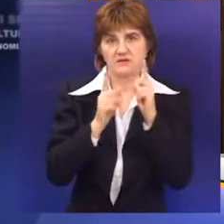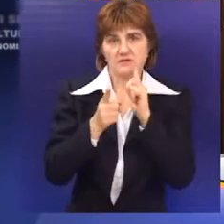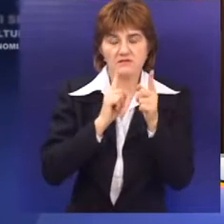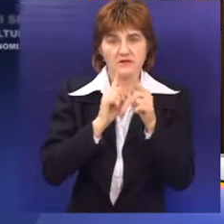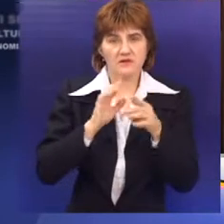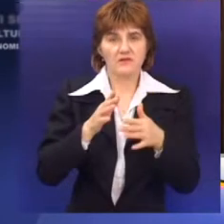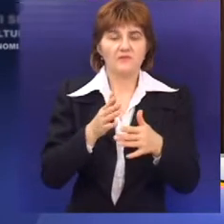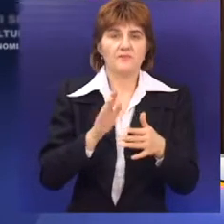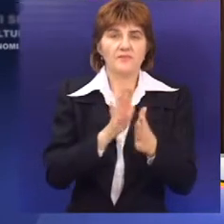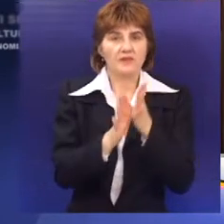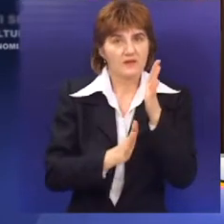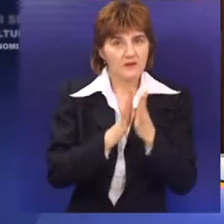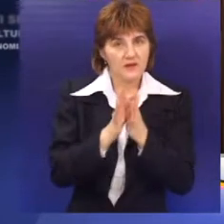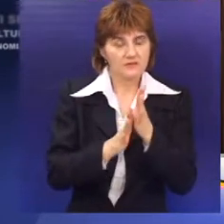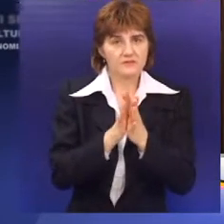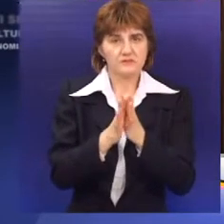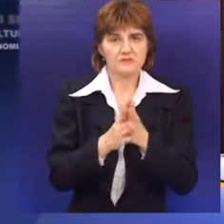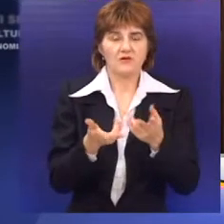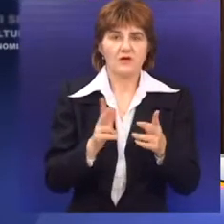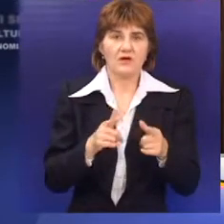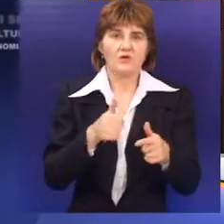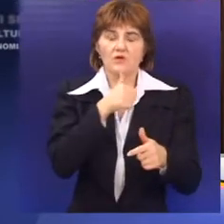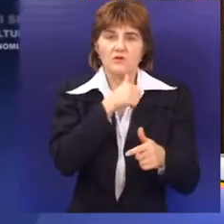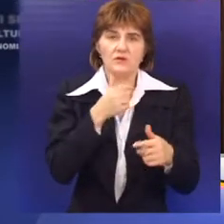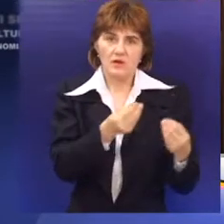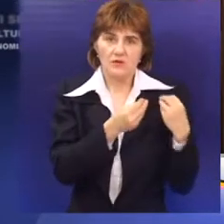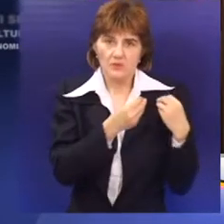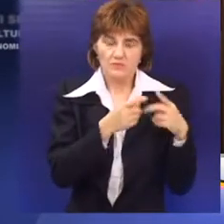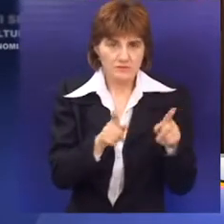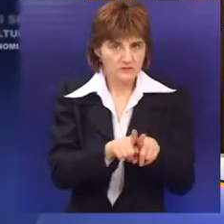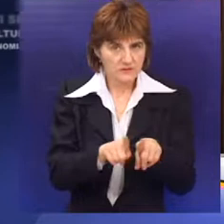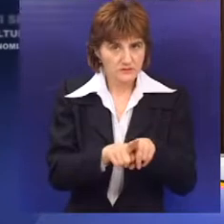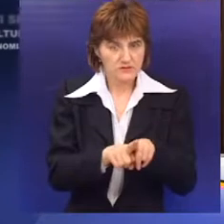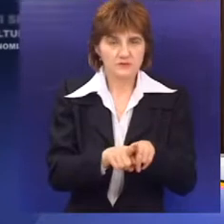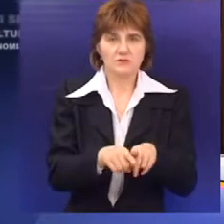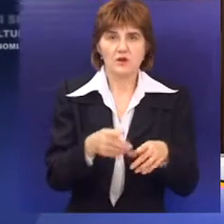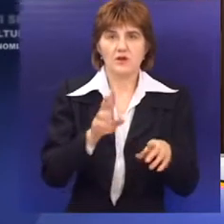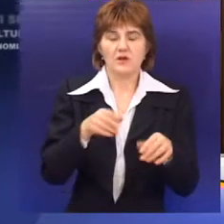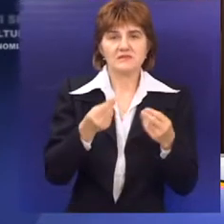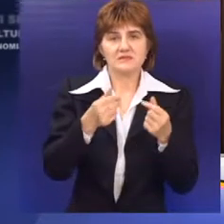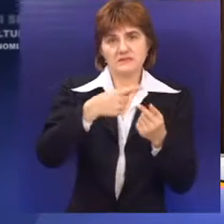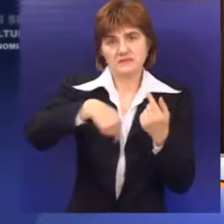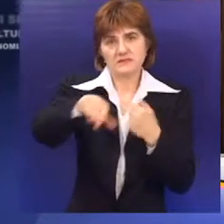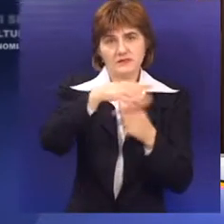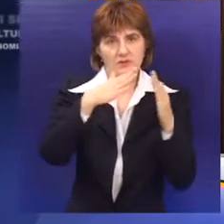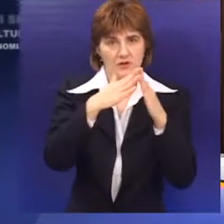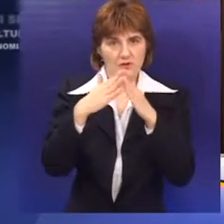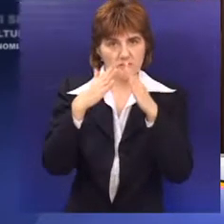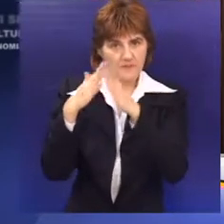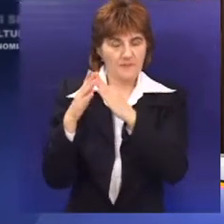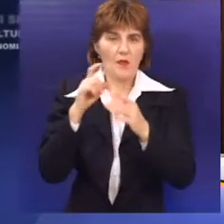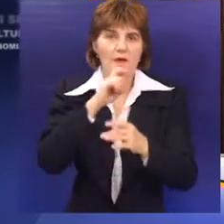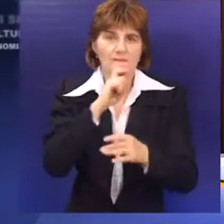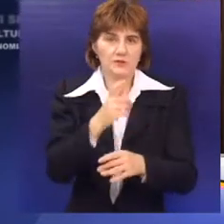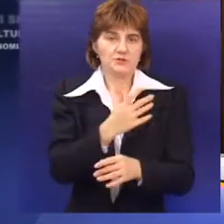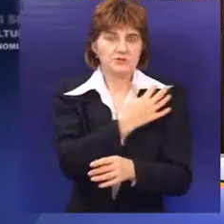tih iskustava od onih koji su malo dalje odmahli u razvoju organske proizvodnje odnosu na nas, mislim, pre svega na zemlje, u našem neposrednom okruženju, kao